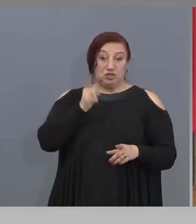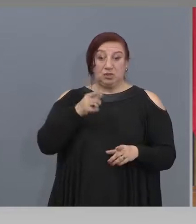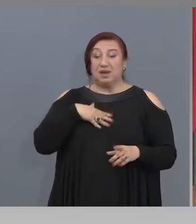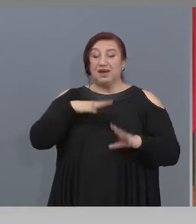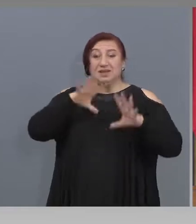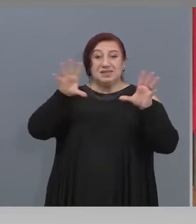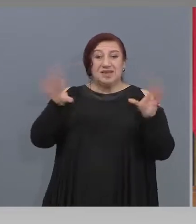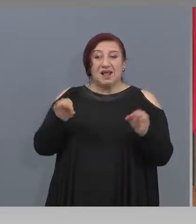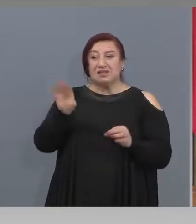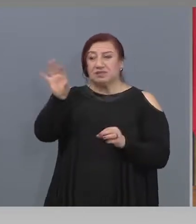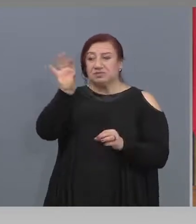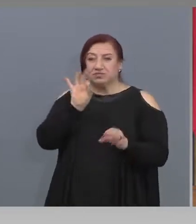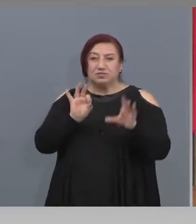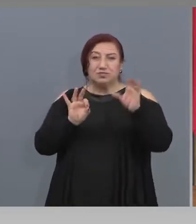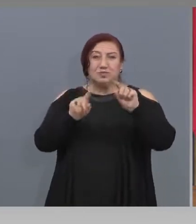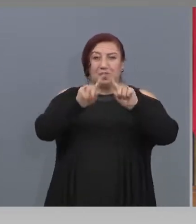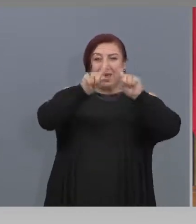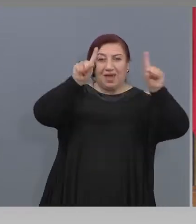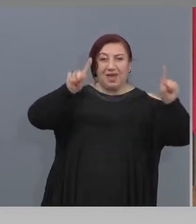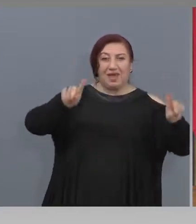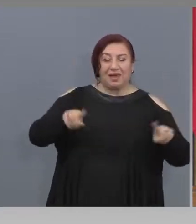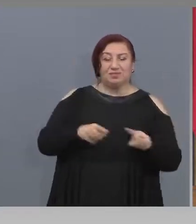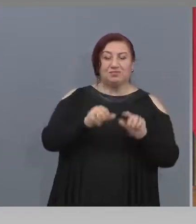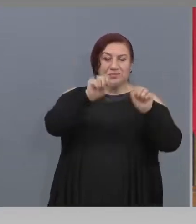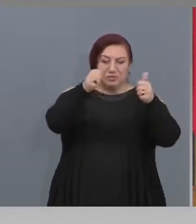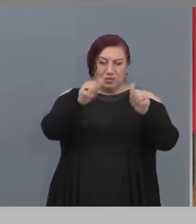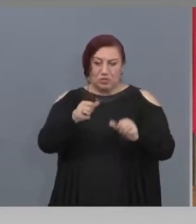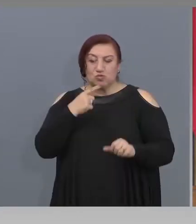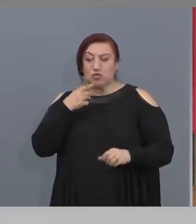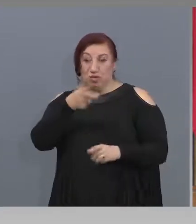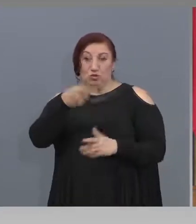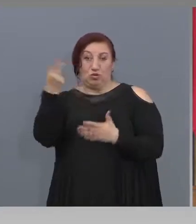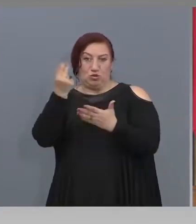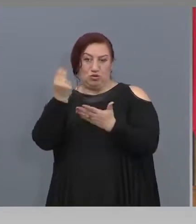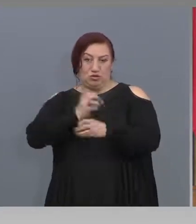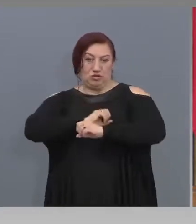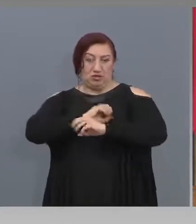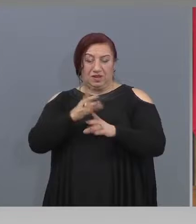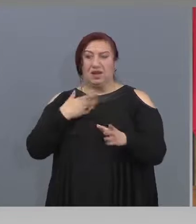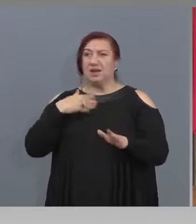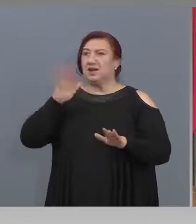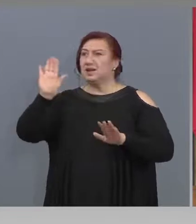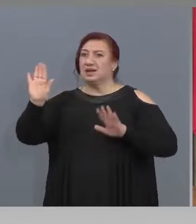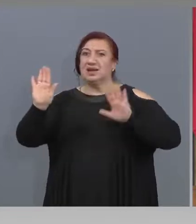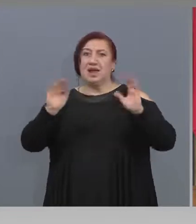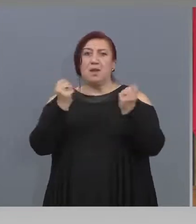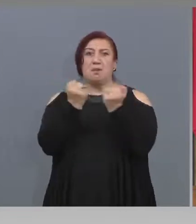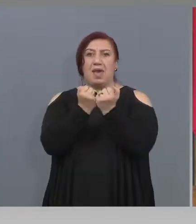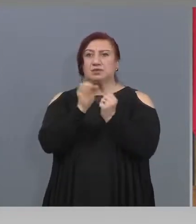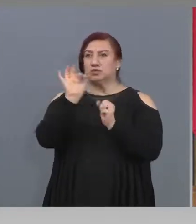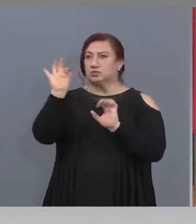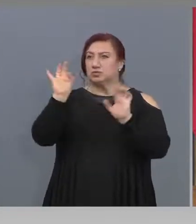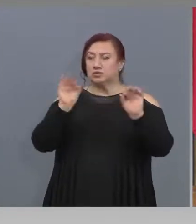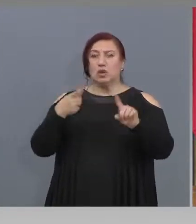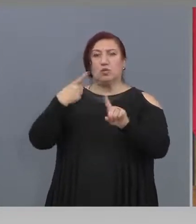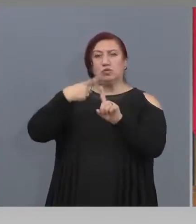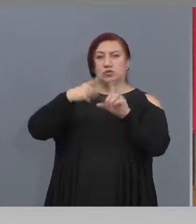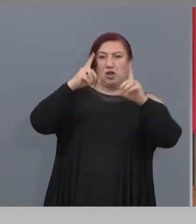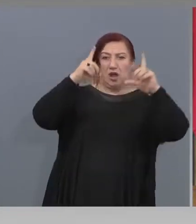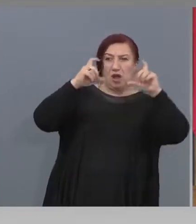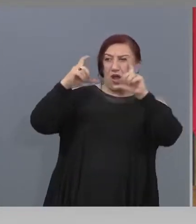колекция, казах ви, с избраните произведения, къде да се разположат с съответно фотоси, съответно текстови и така нататък.